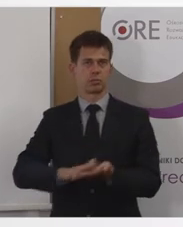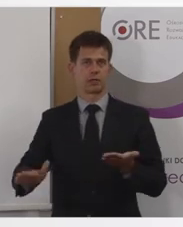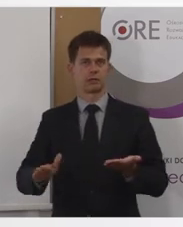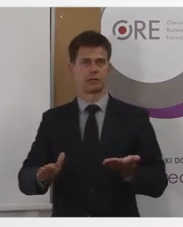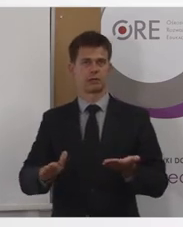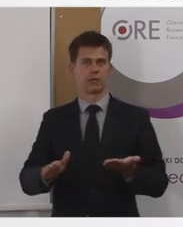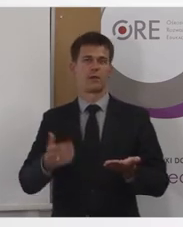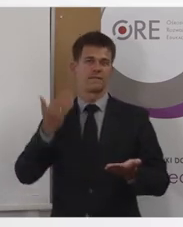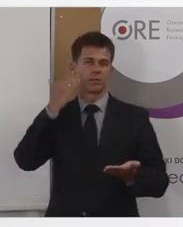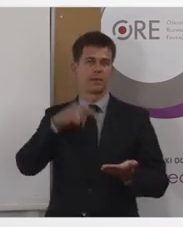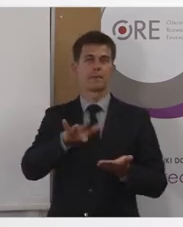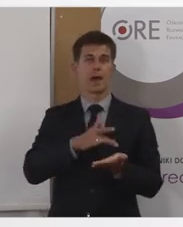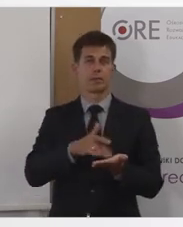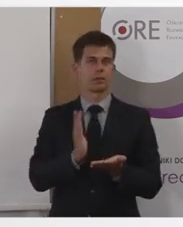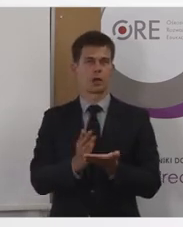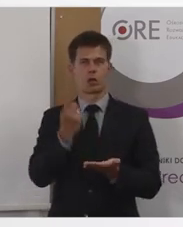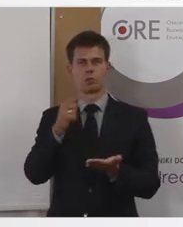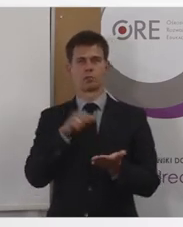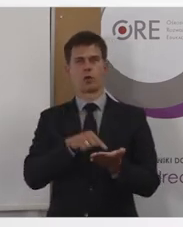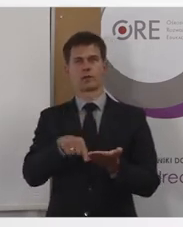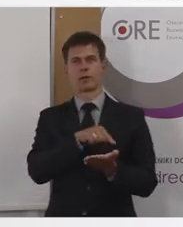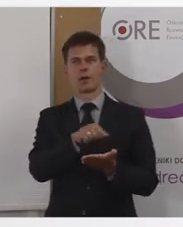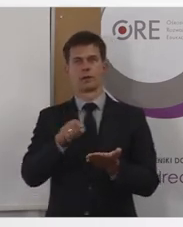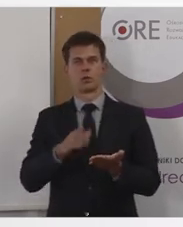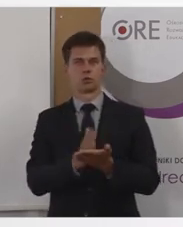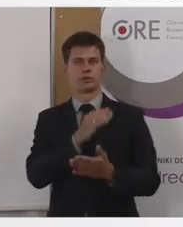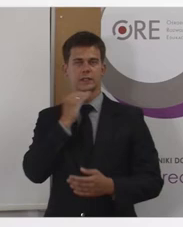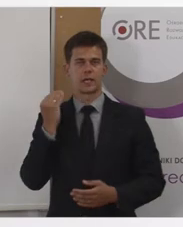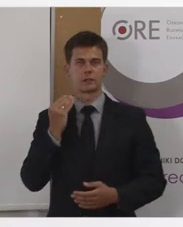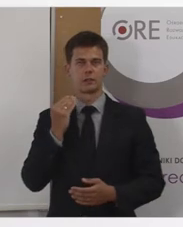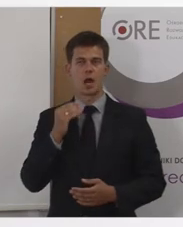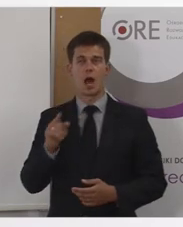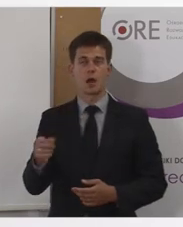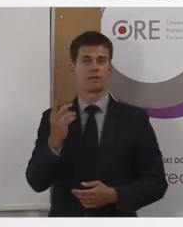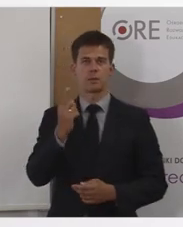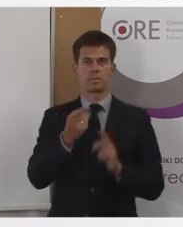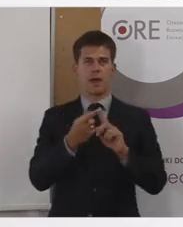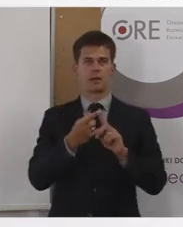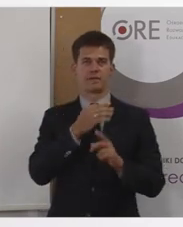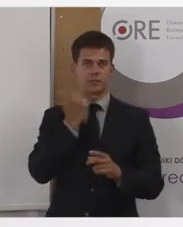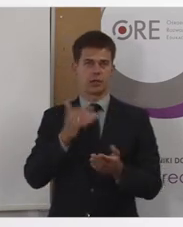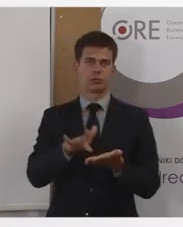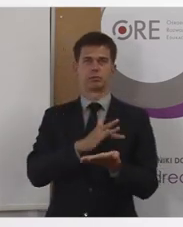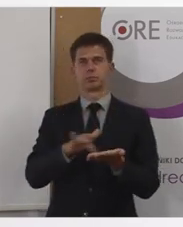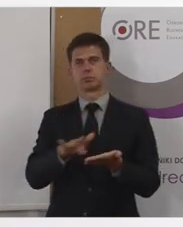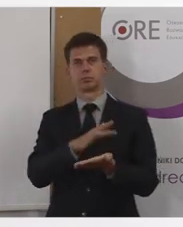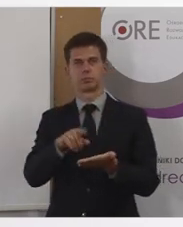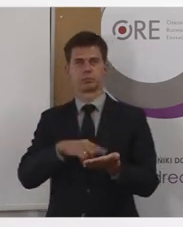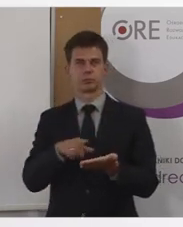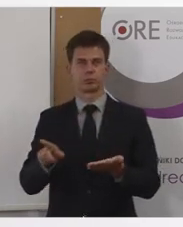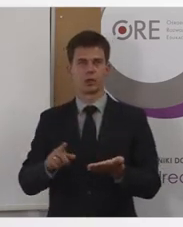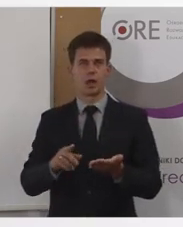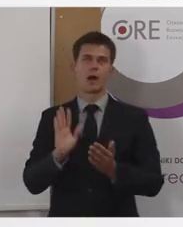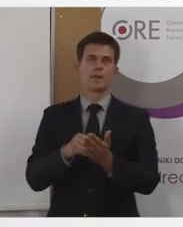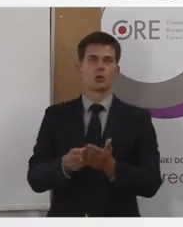się oczywiście posługujemy dotykiem, tam żadnego wskaźnika nie ma. Wskaźnikiem jest tutaj jedynie nasz palec. Natomiast jeżeli chodzi o osoby na